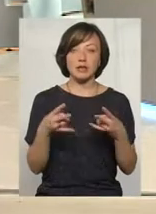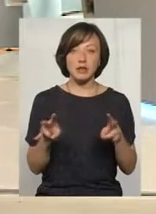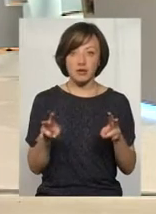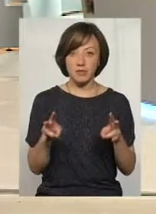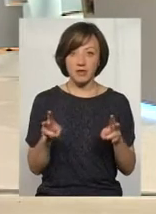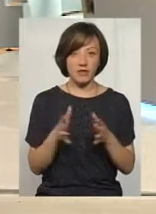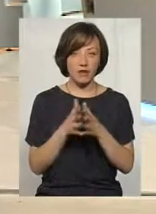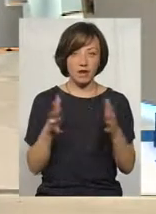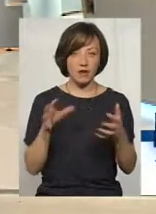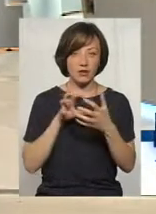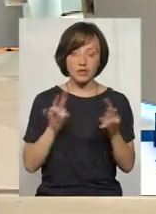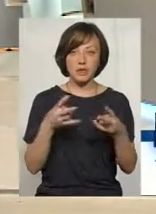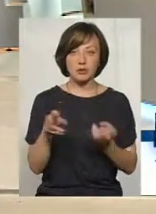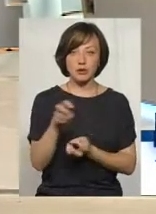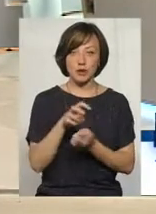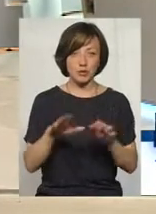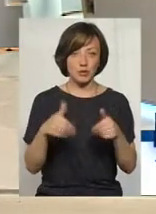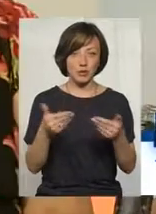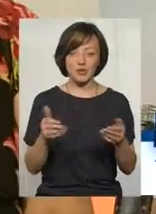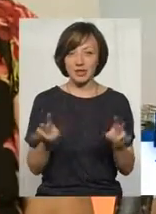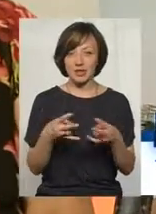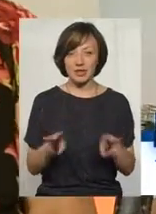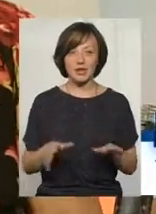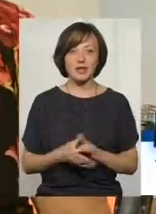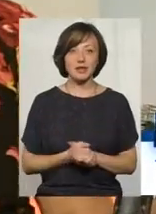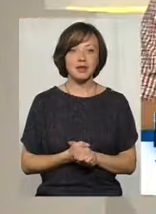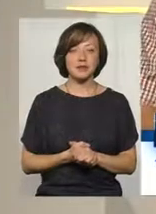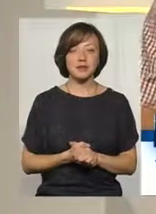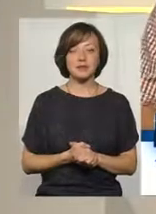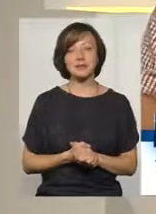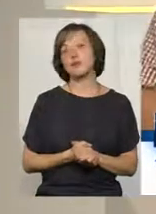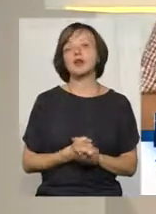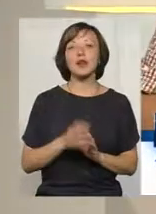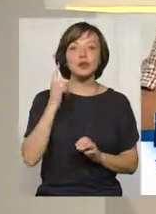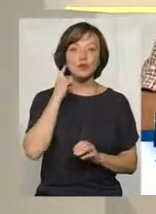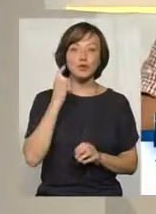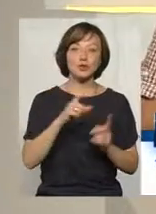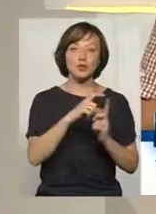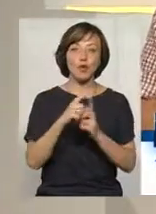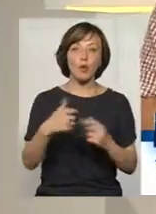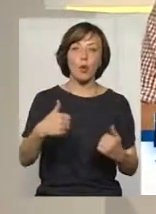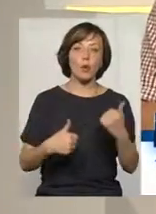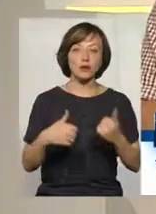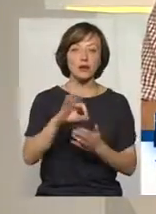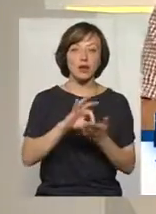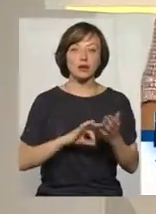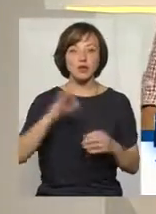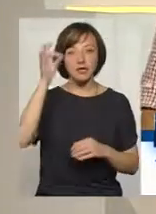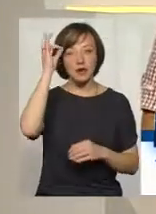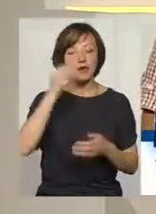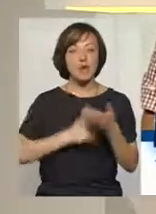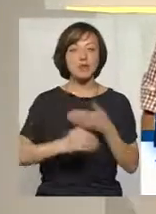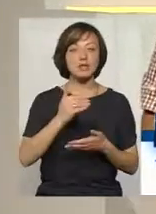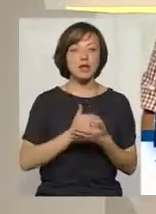автобусів, не треба їх шукати, не треба їх пропонувати. Та ми розуміємо. Наразі просто більше ніхто... сказали слово конкурс, і я одразу згадав, останній